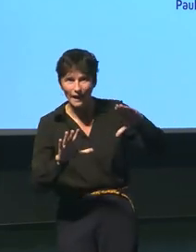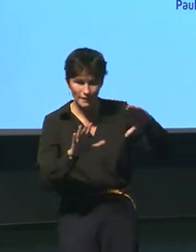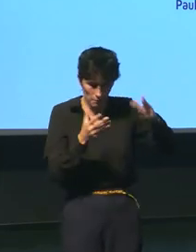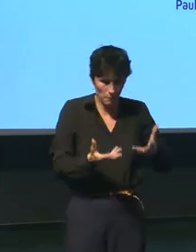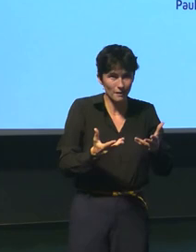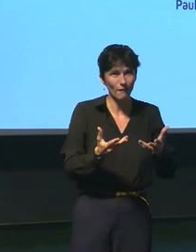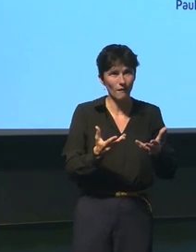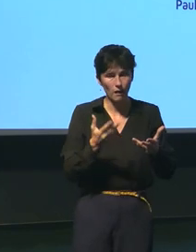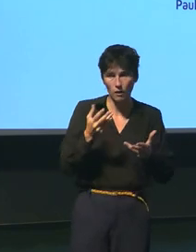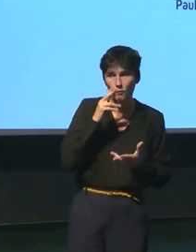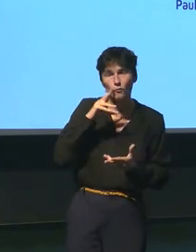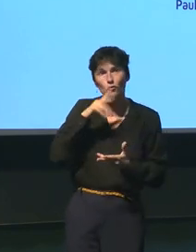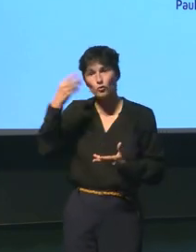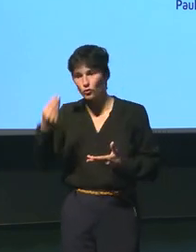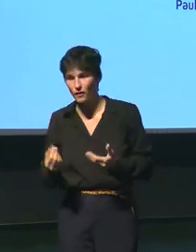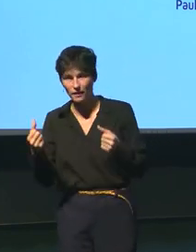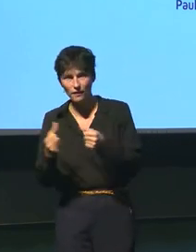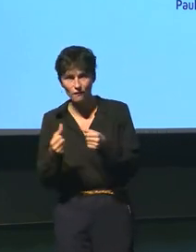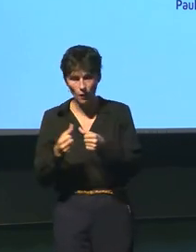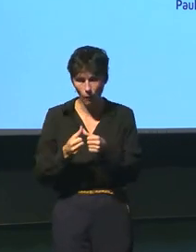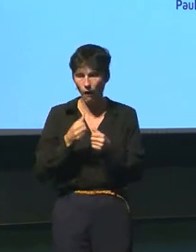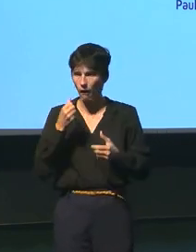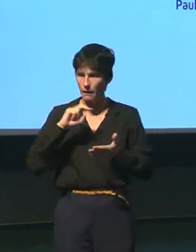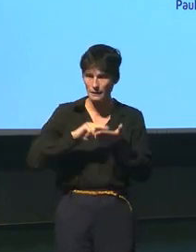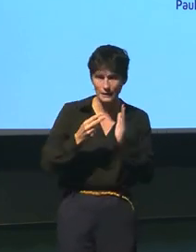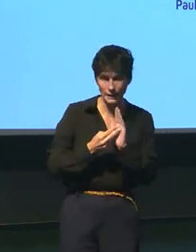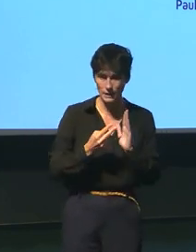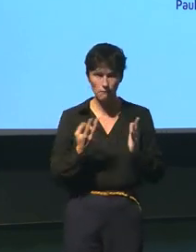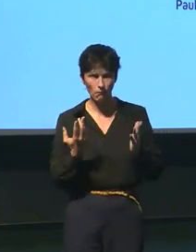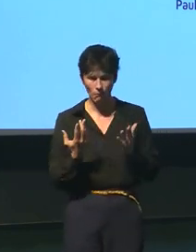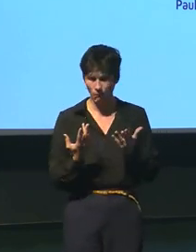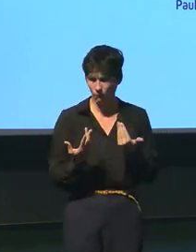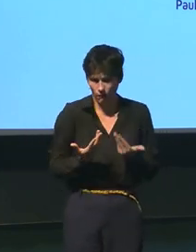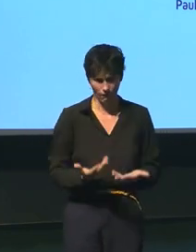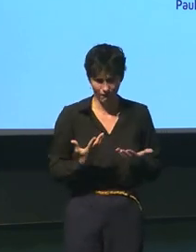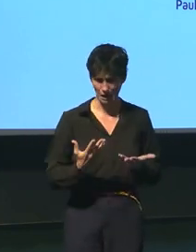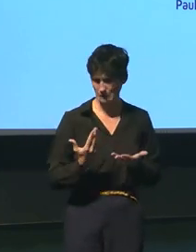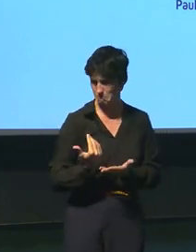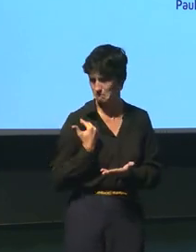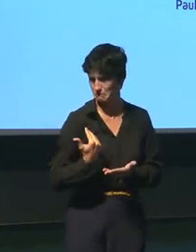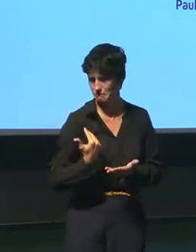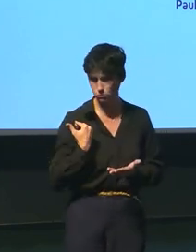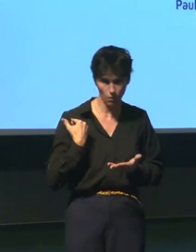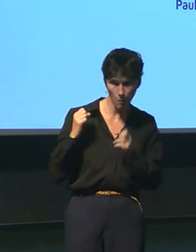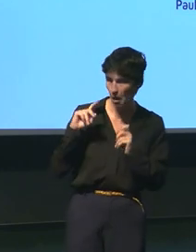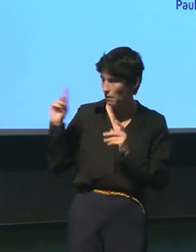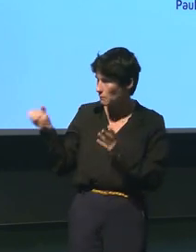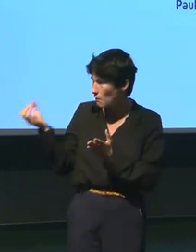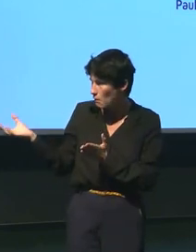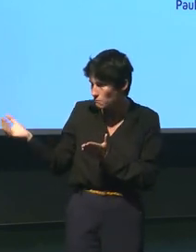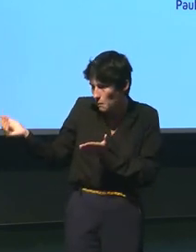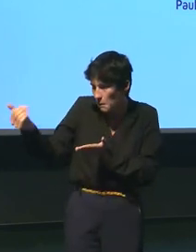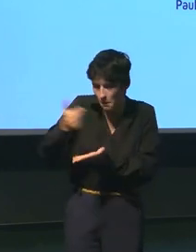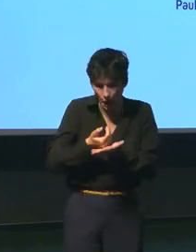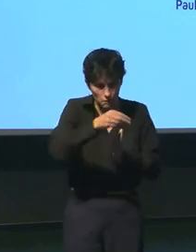reprend il est technique il est plus fraîche de son époque et bien sûr qu y a certainement eu des communications